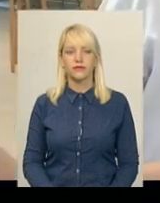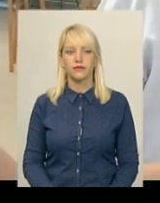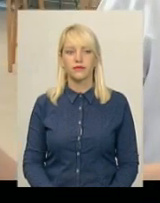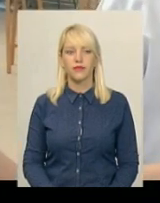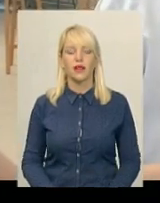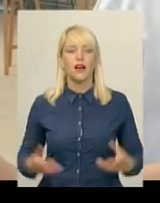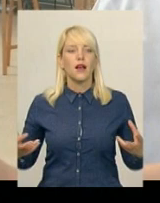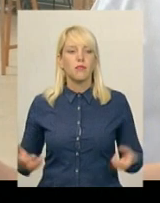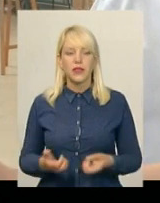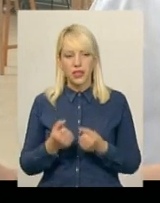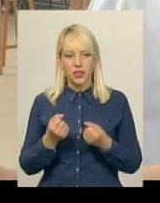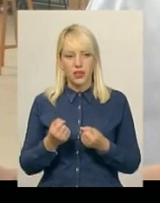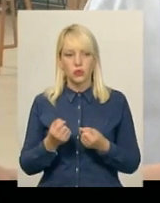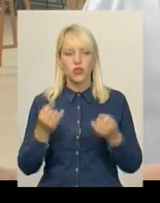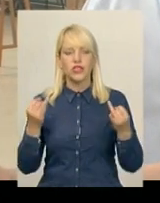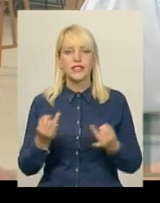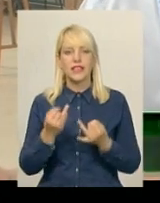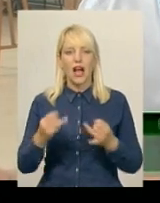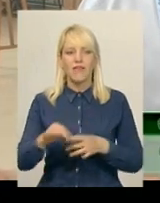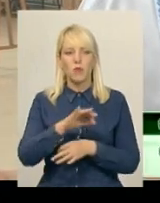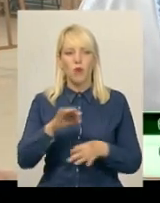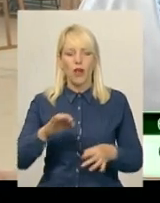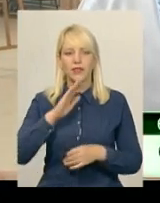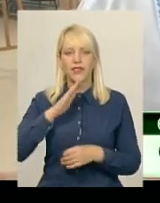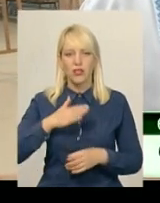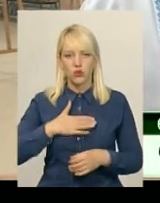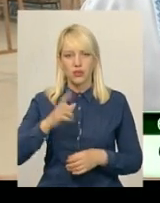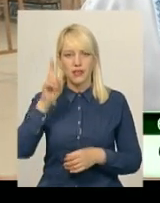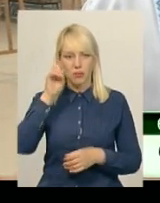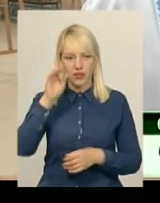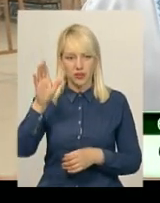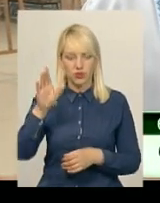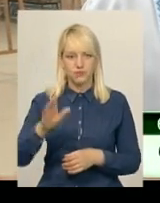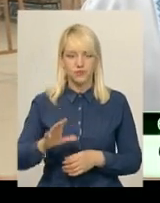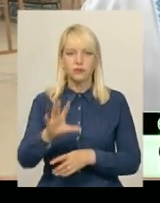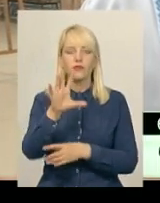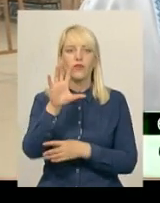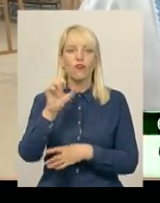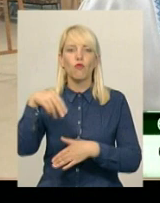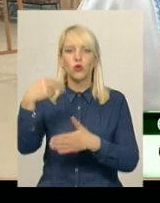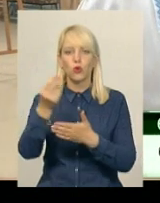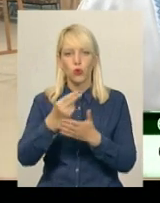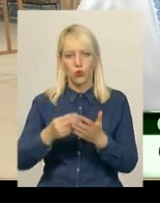«Підтримуючи цікавий проект нашого знаменитого фотохудожника,